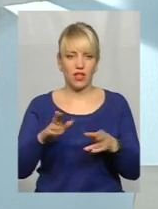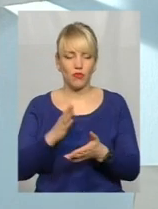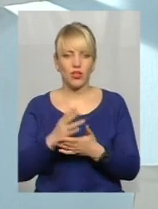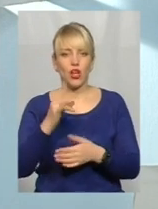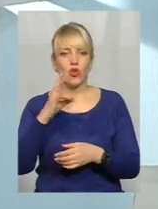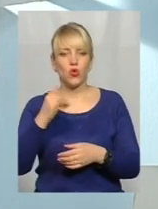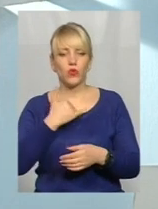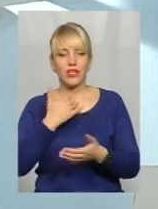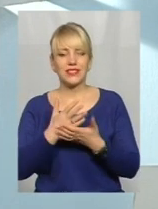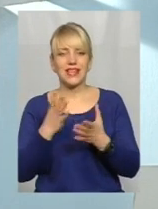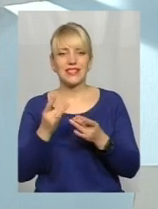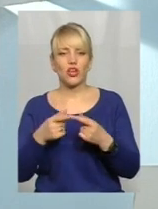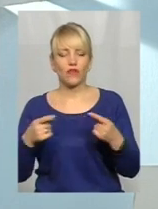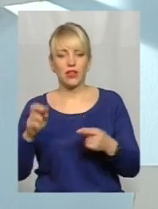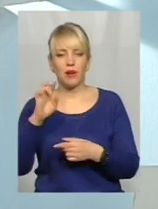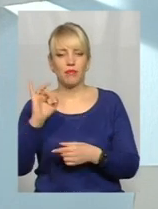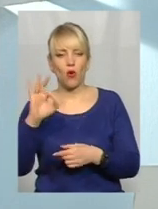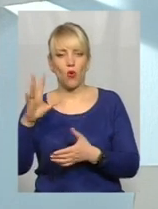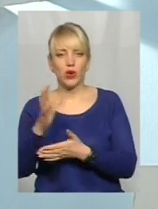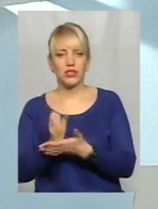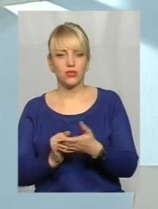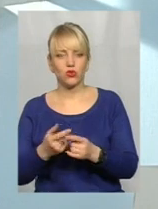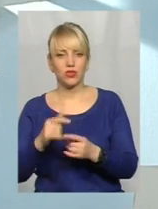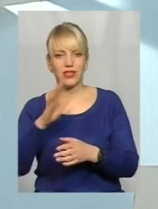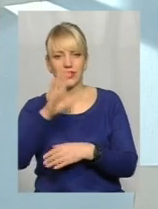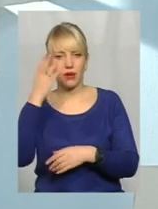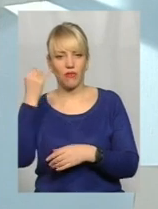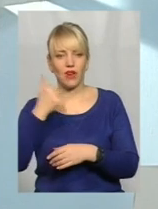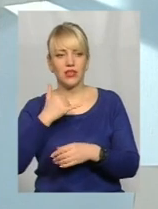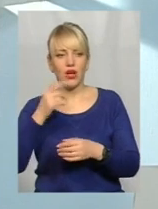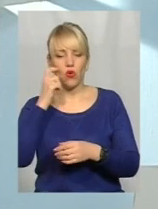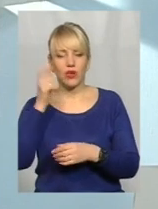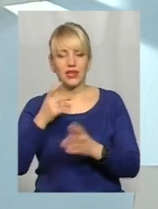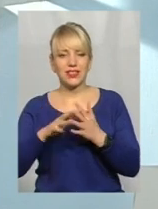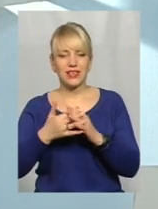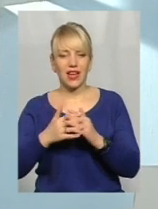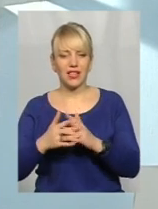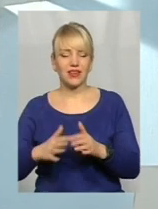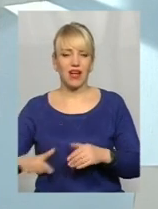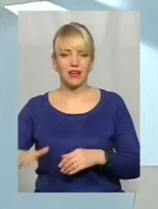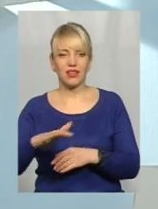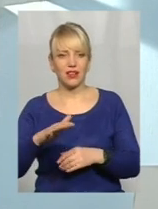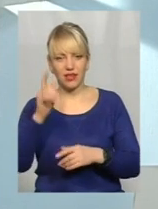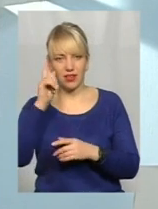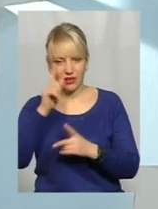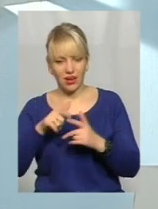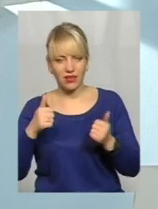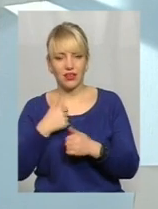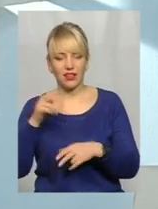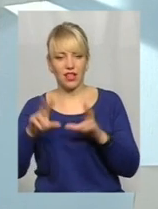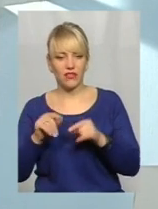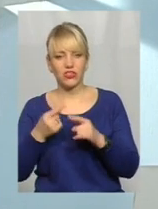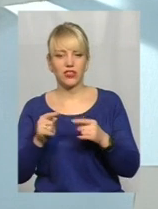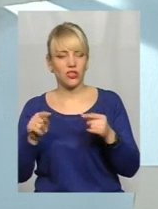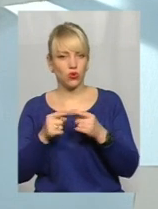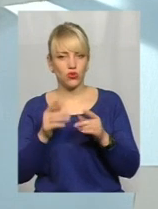сировина, це біоресурс, ми не забуваємо, що все-таки Україна – це аграрна країна, і я вважаю, що, не то, що вважаю, а це точно